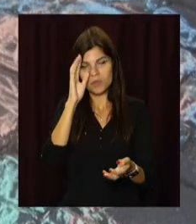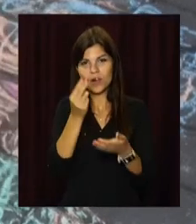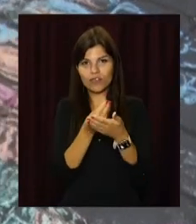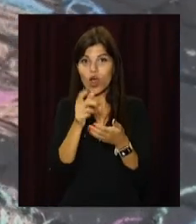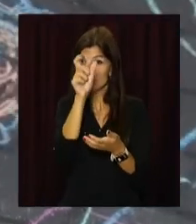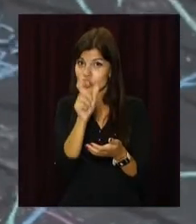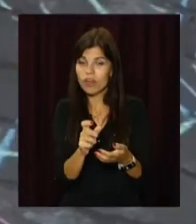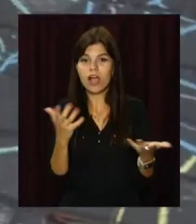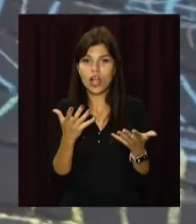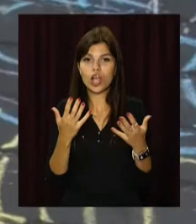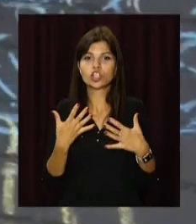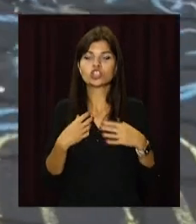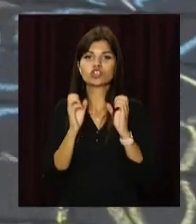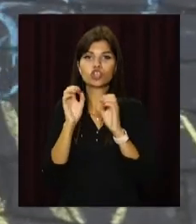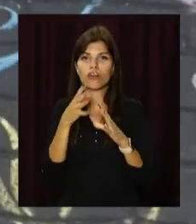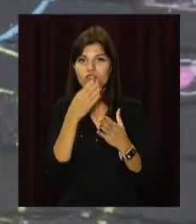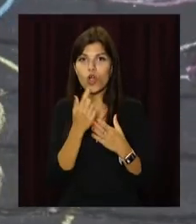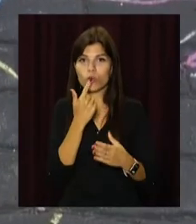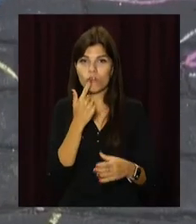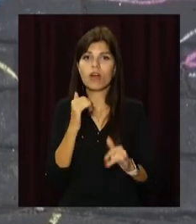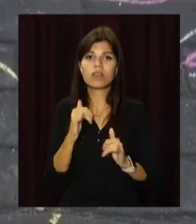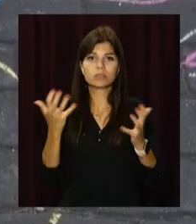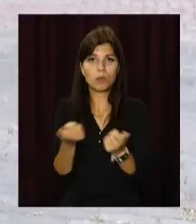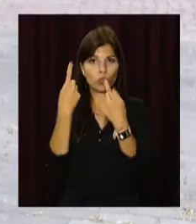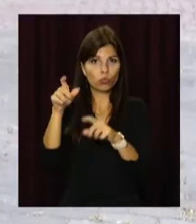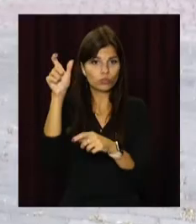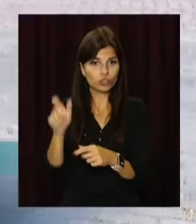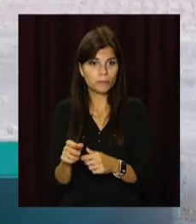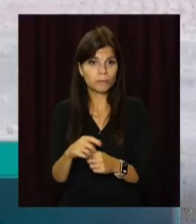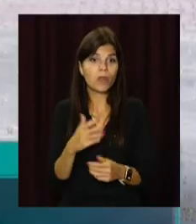зобразив людиною, ака жертвує свою кров заради порятунку інших.